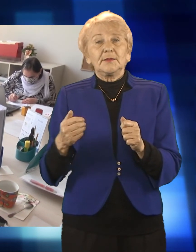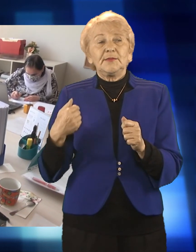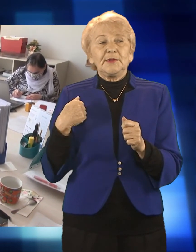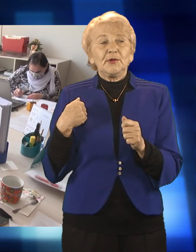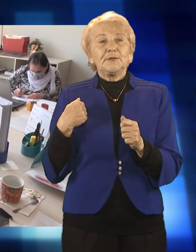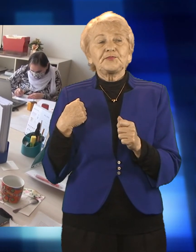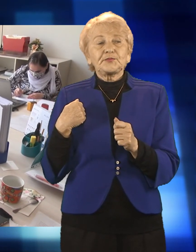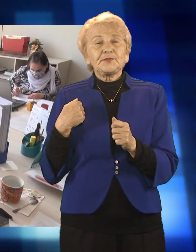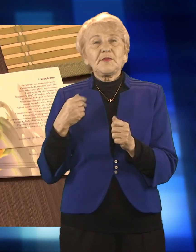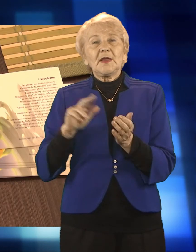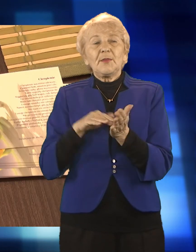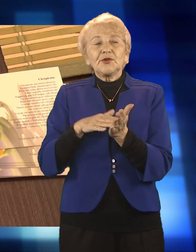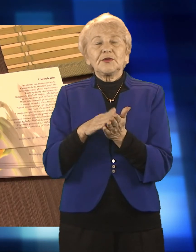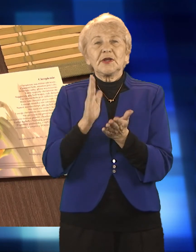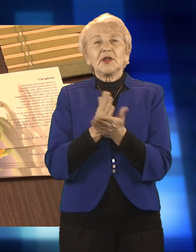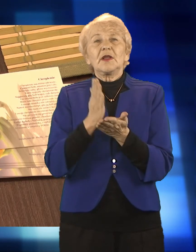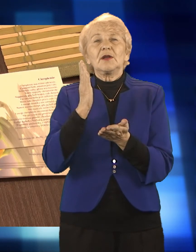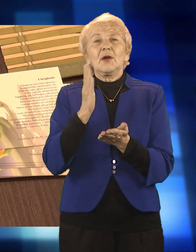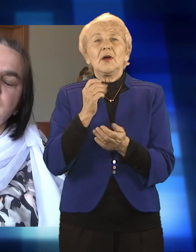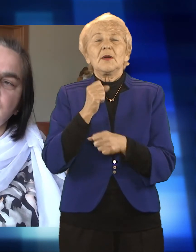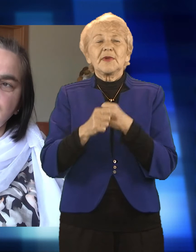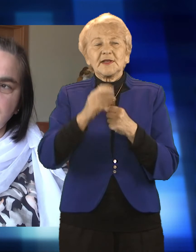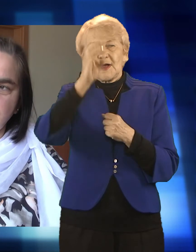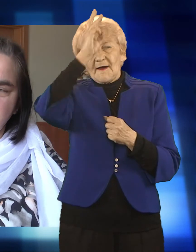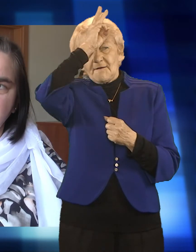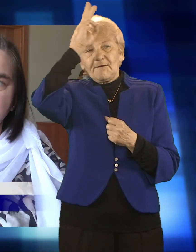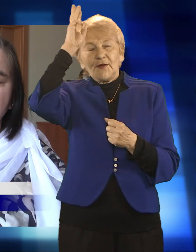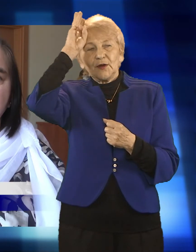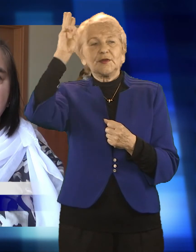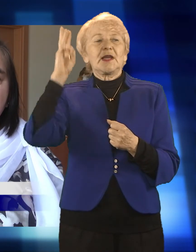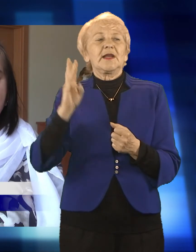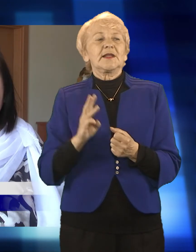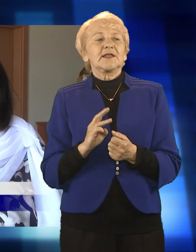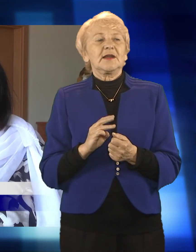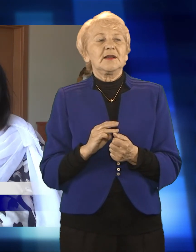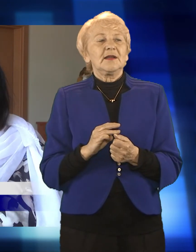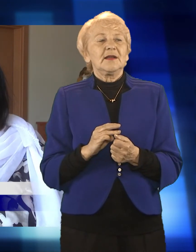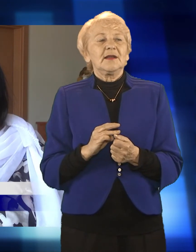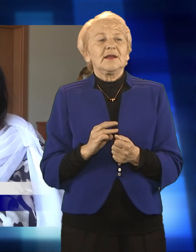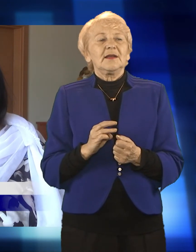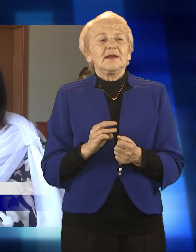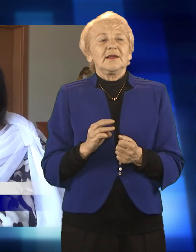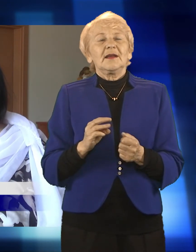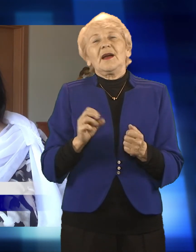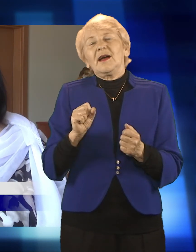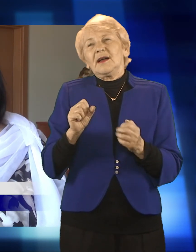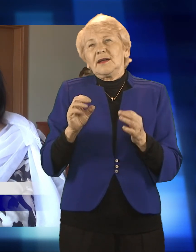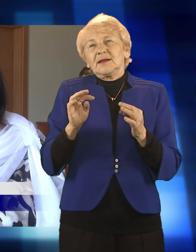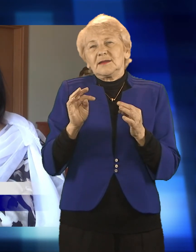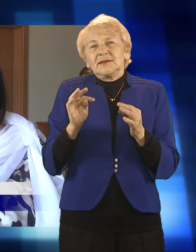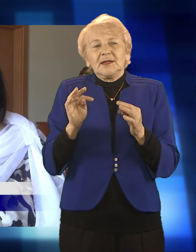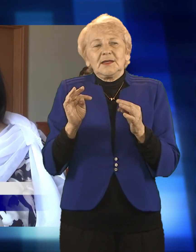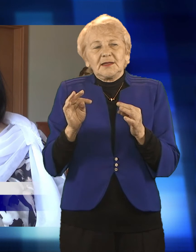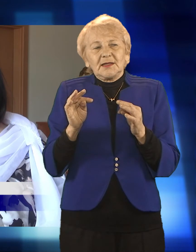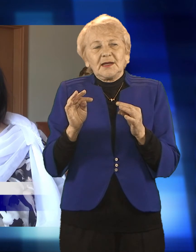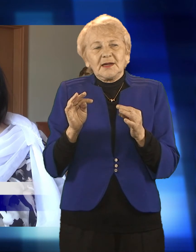opierała się wyłącznie na pracy wolontaryjnej. Na pewno zmieniło się jedno i to, że tak powiem, uczymy, nawzajem żeśmy się